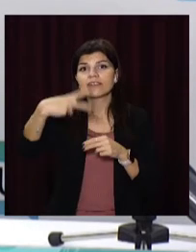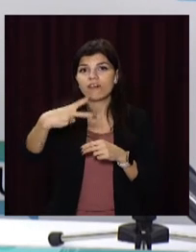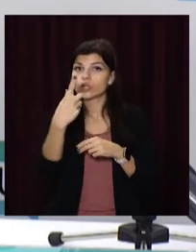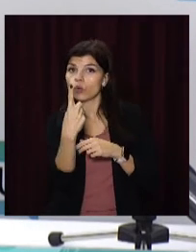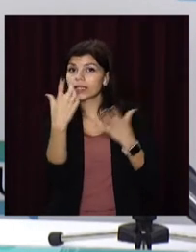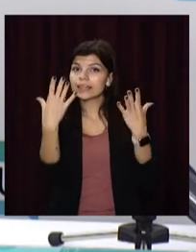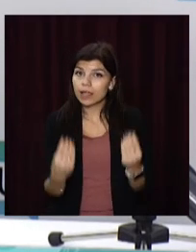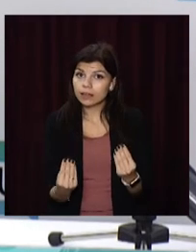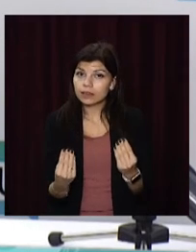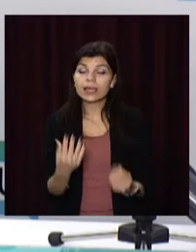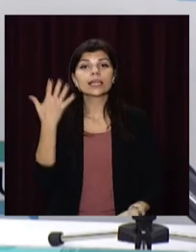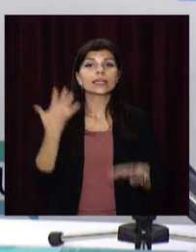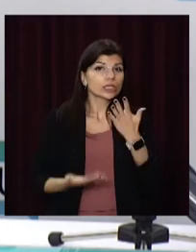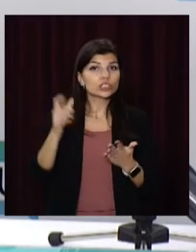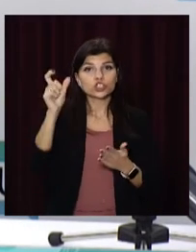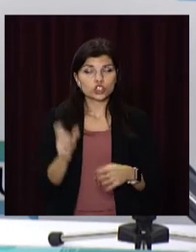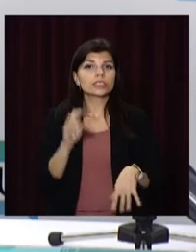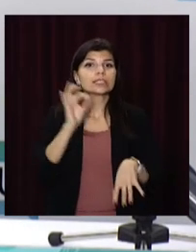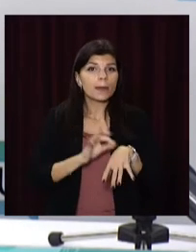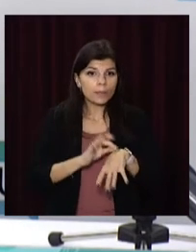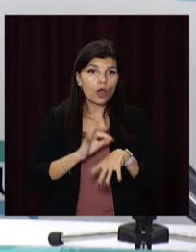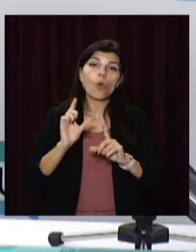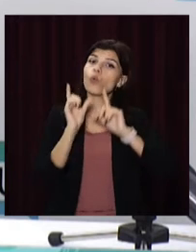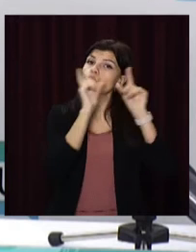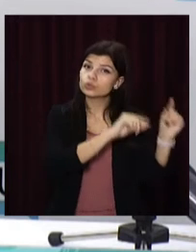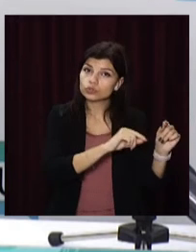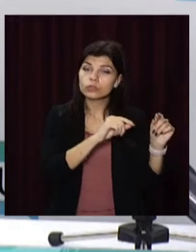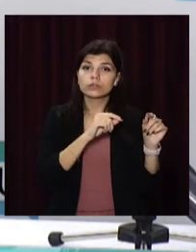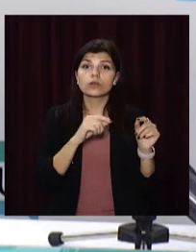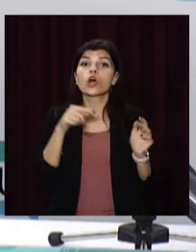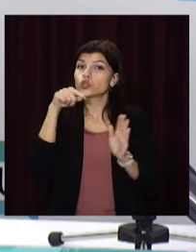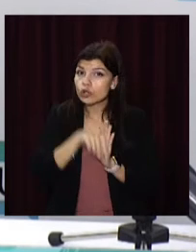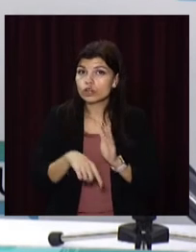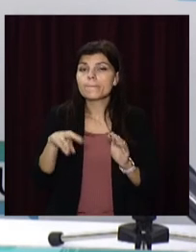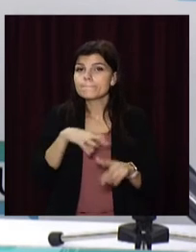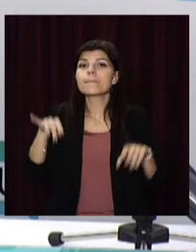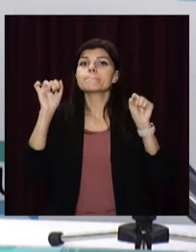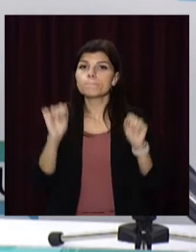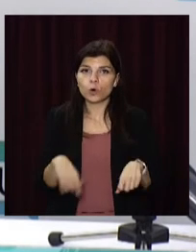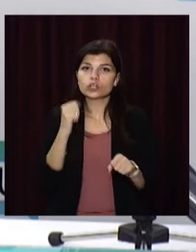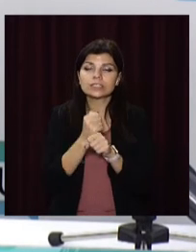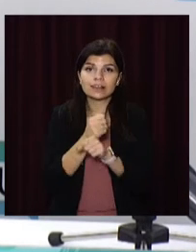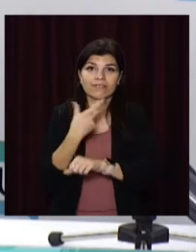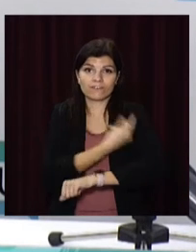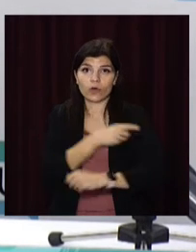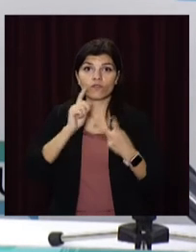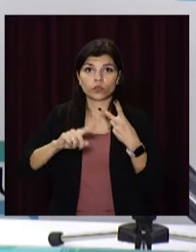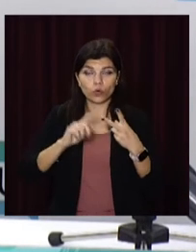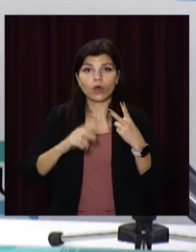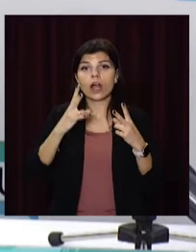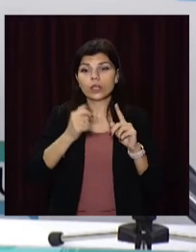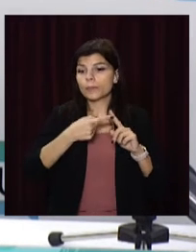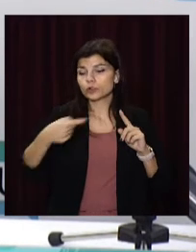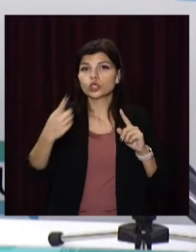день. Якщо людина заболеває, уїжає, то ми можемо проревакцинировати людина на